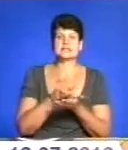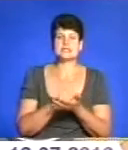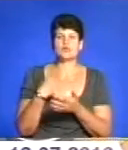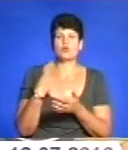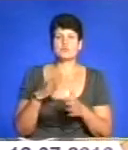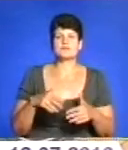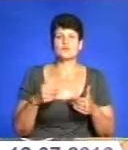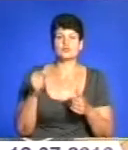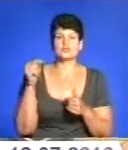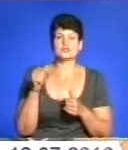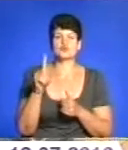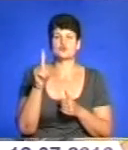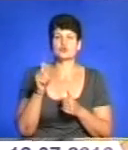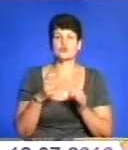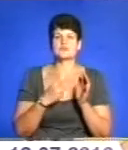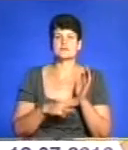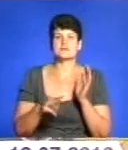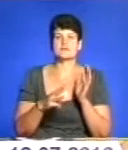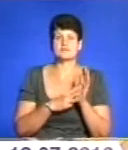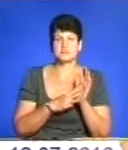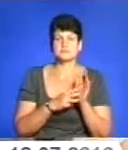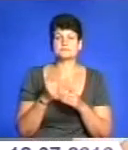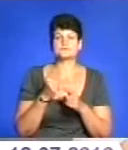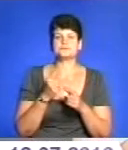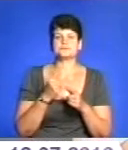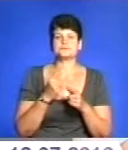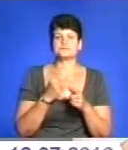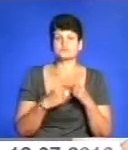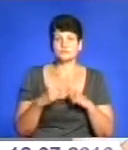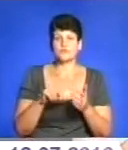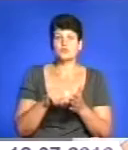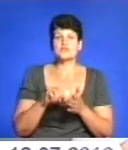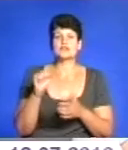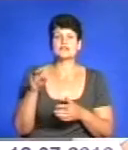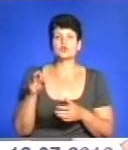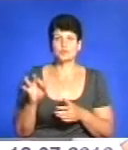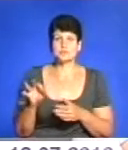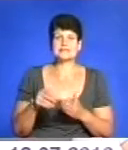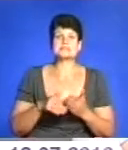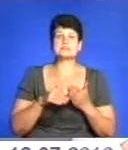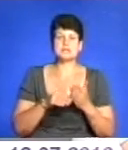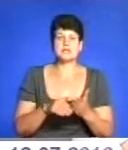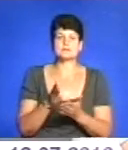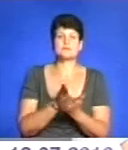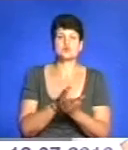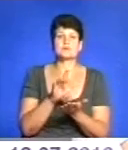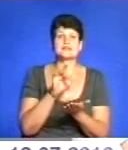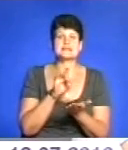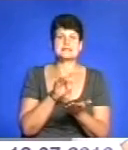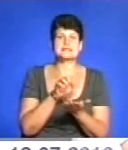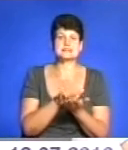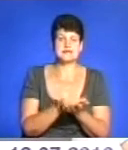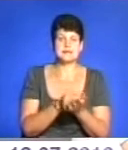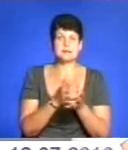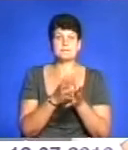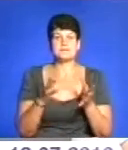звернулося 1188 демобілізованих учасників АТО. За сприянням служби зайнятості більше